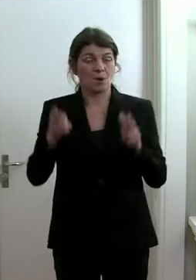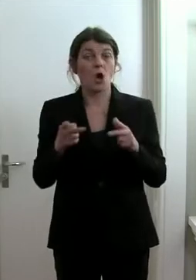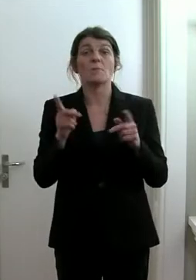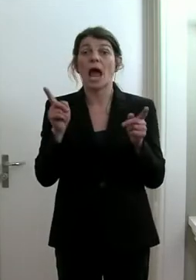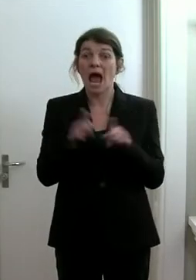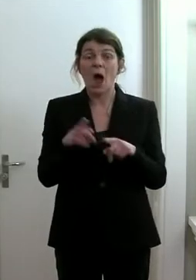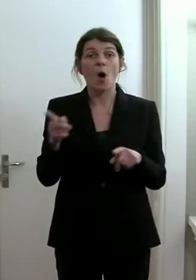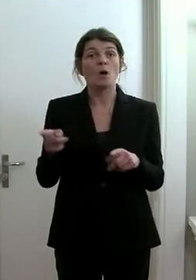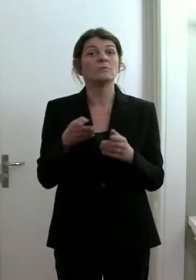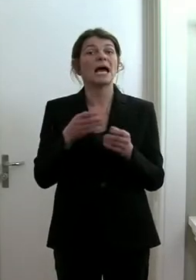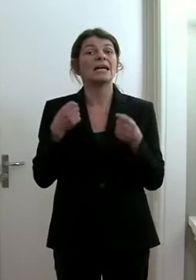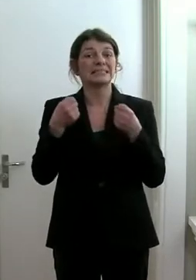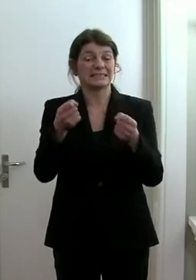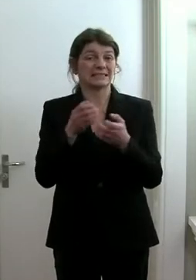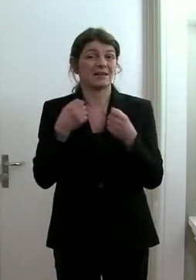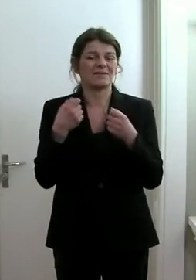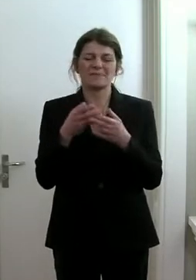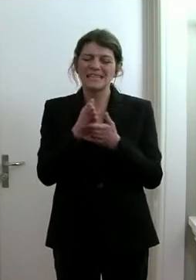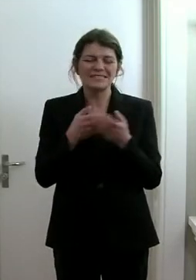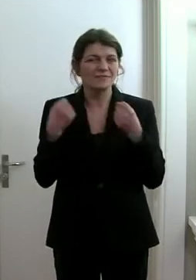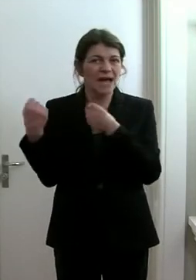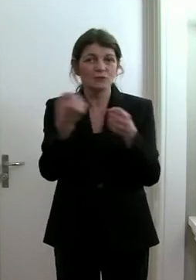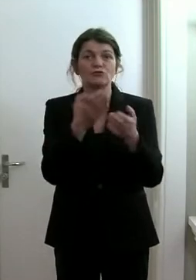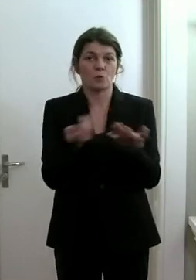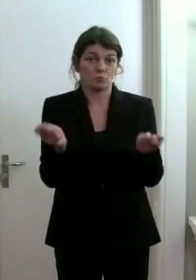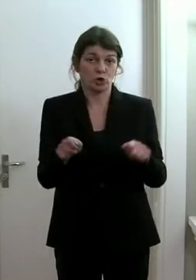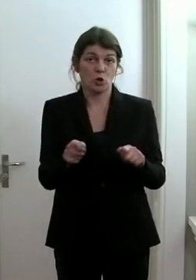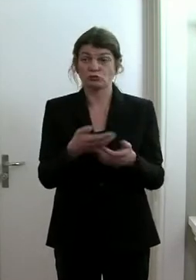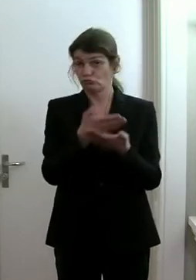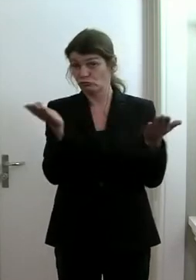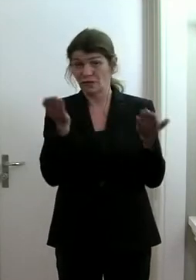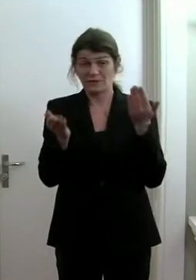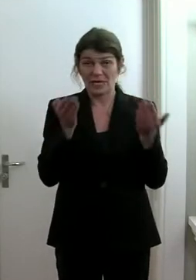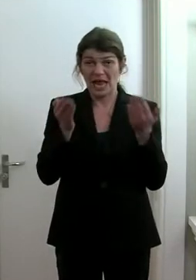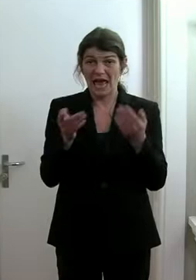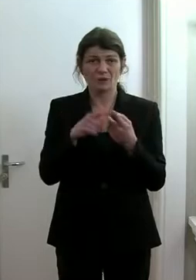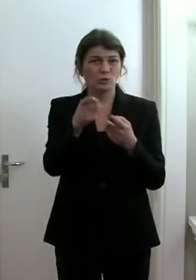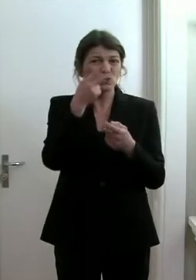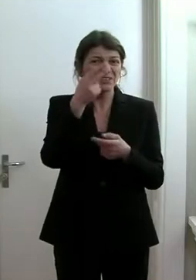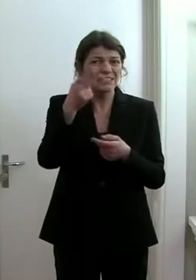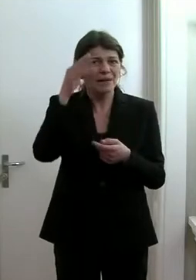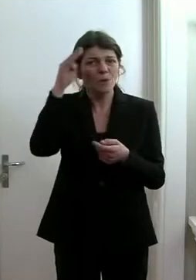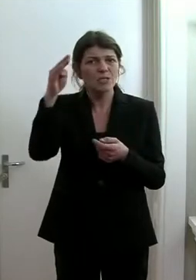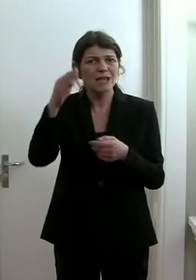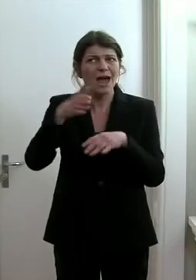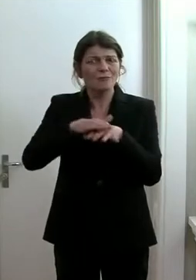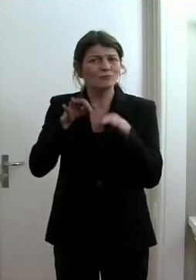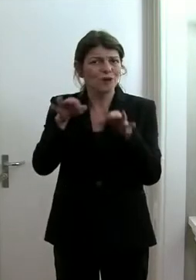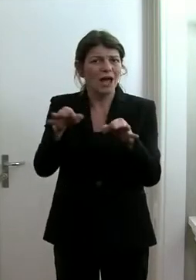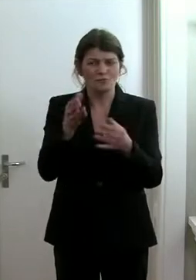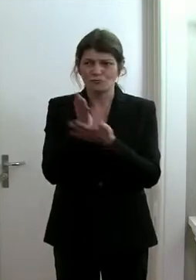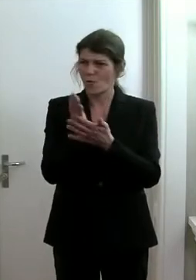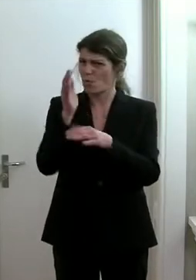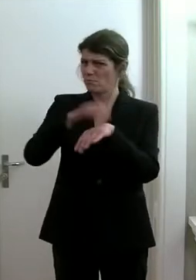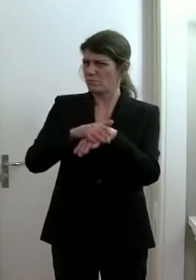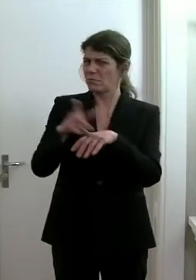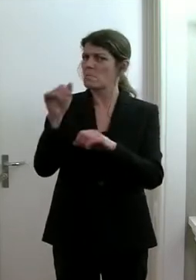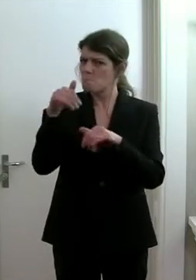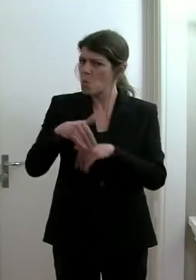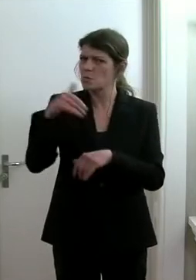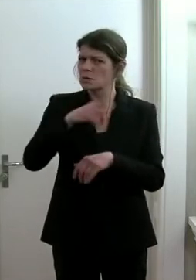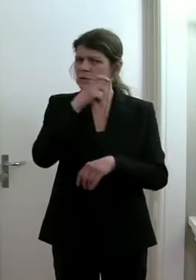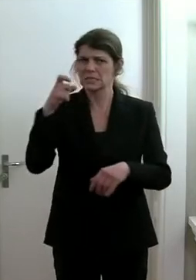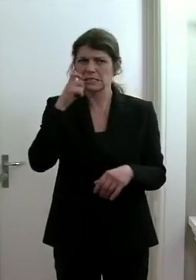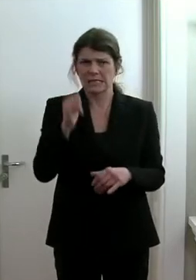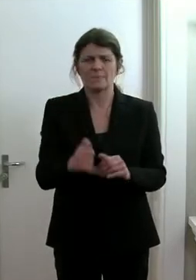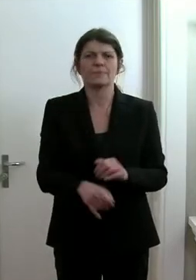auch bei den Dienstfahrzeugen beschlossen. Das haben Sie vielleicht, wenn Sie die Streife auf den Strassen gesehen haben, auch schon beobachten können.